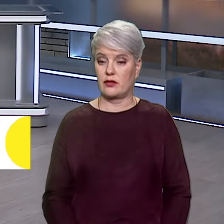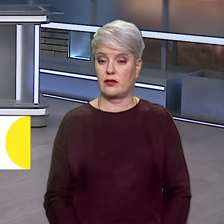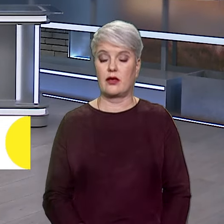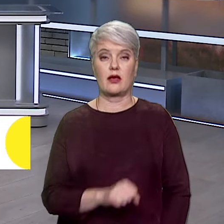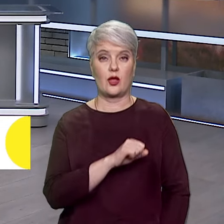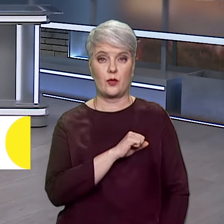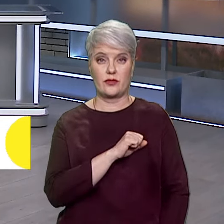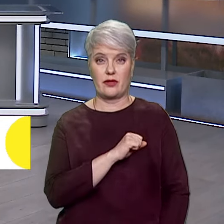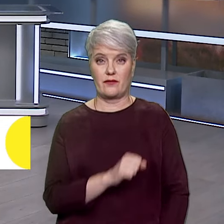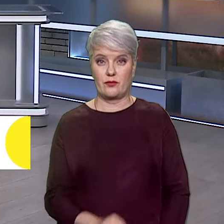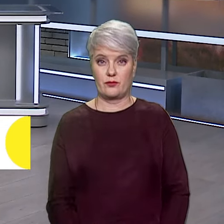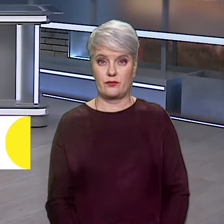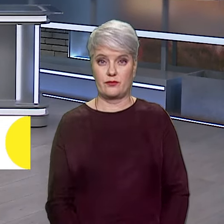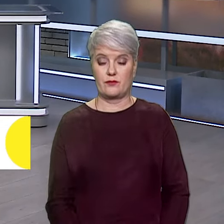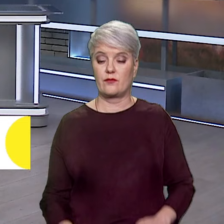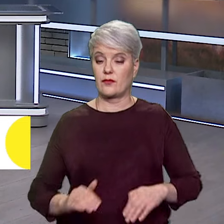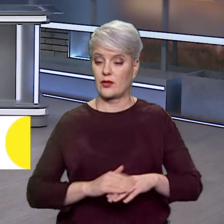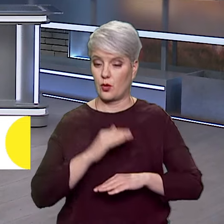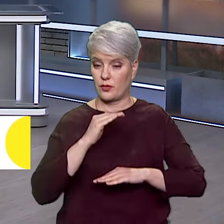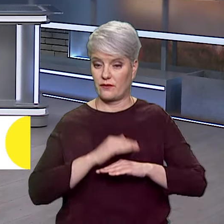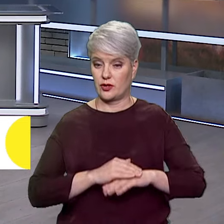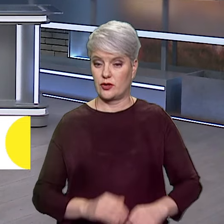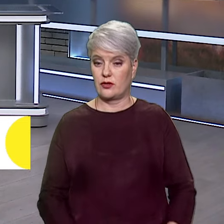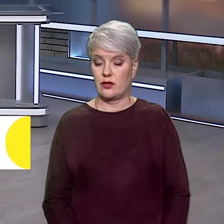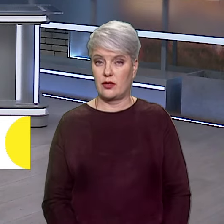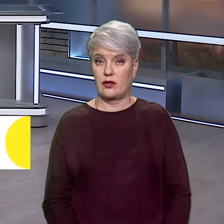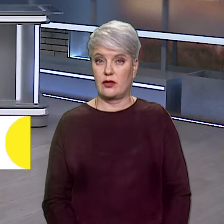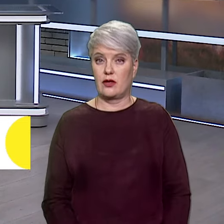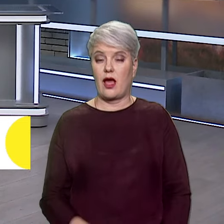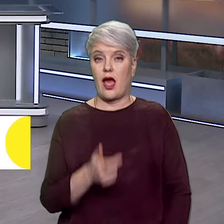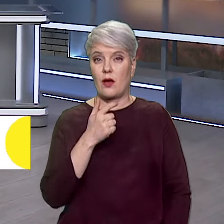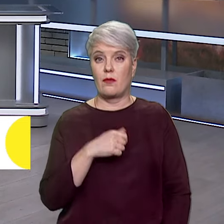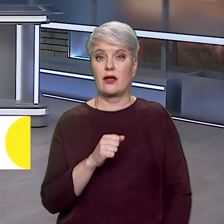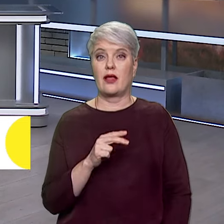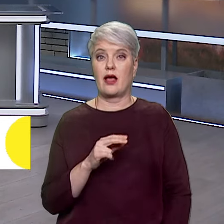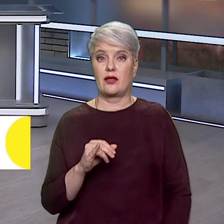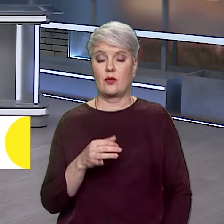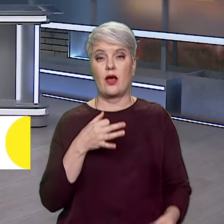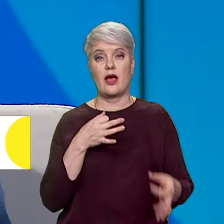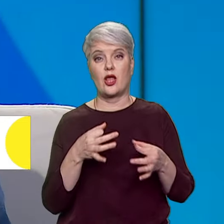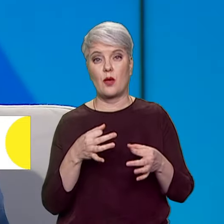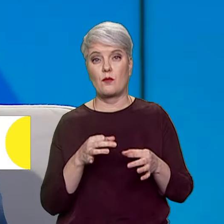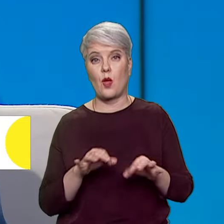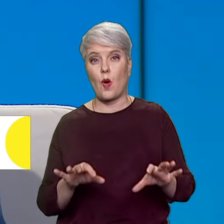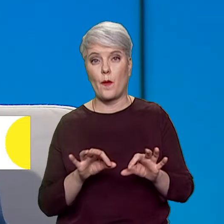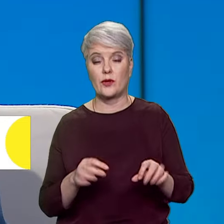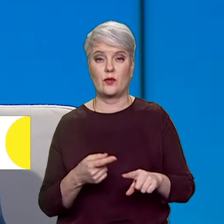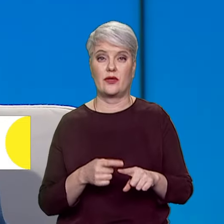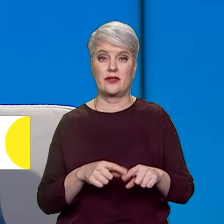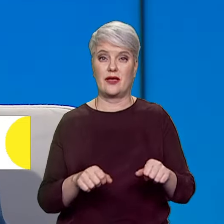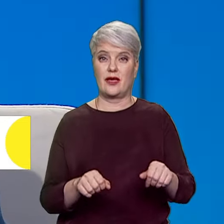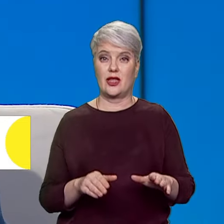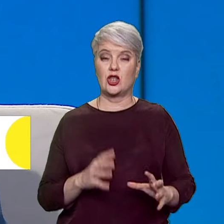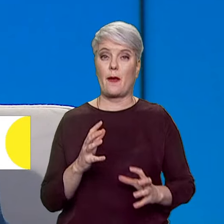Героям слава! Добрий вечір! Пане Андрію, рекоментуйте, будь ласка, так ось це рішення